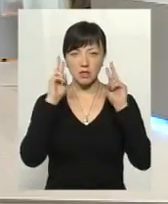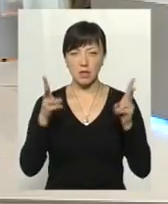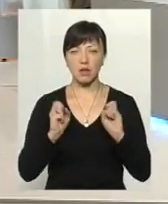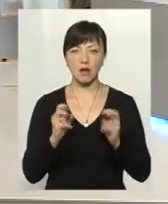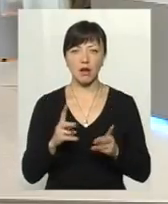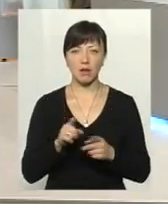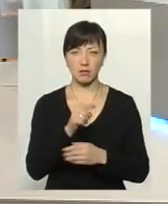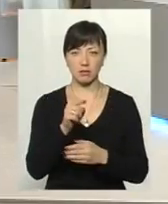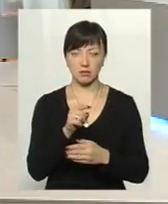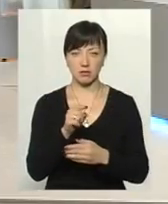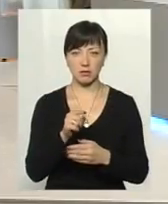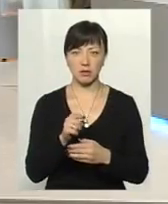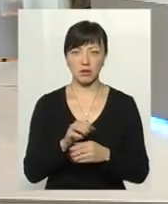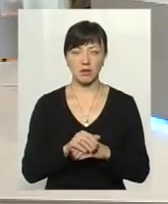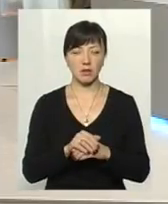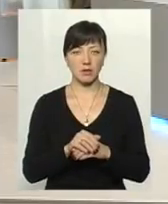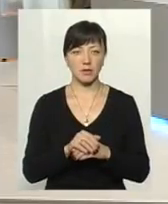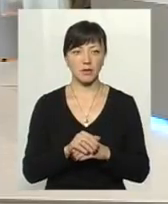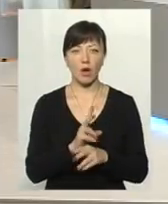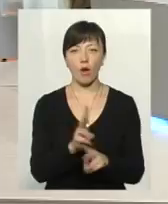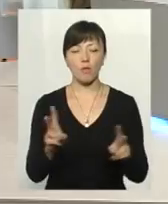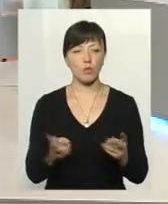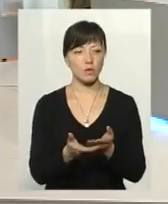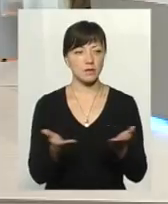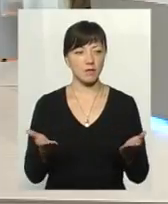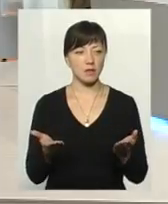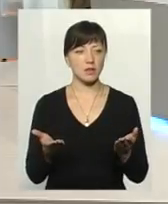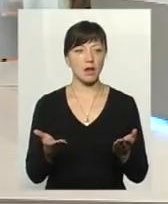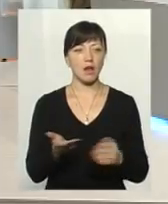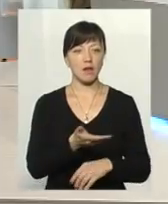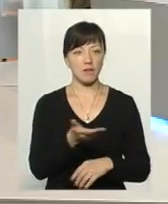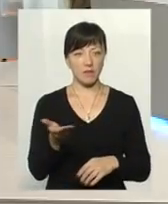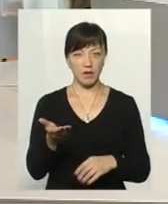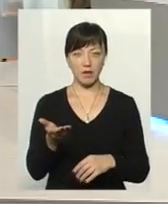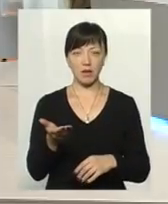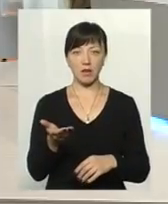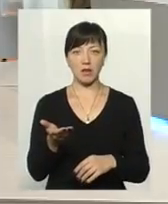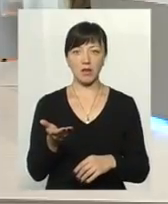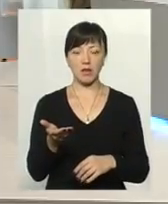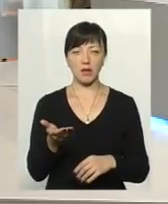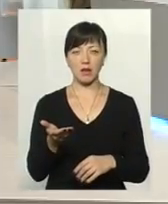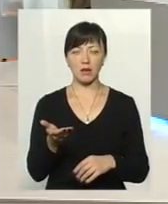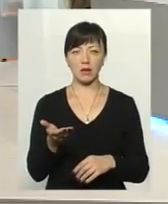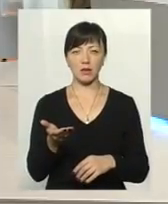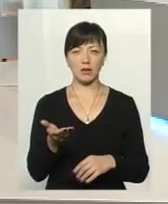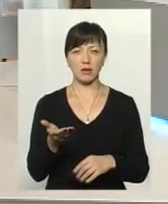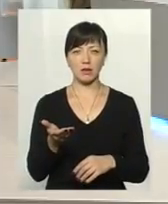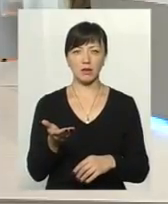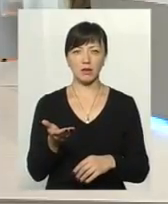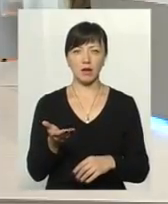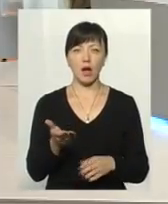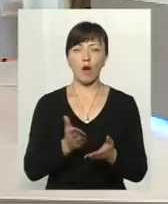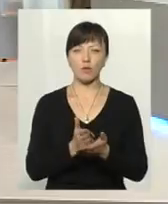кому із вас. Вот такой вопрос. Ви отслеживаєте ли ви вообще пожилых,